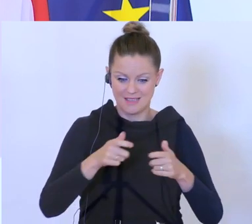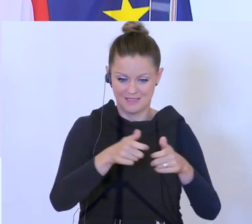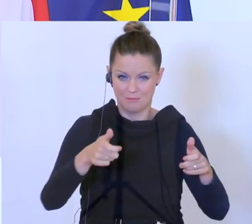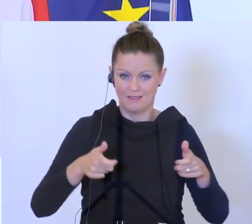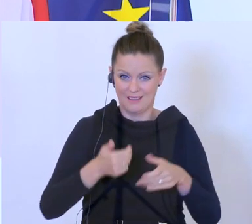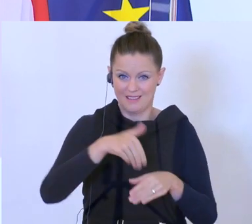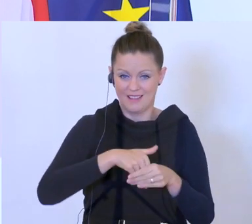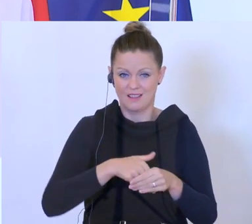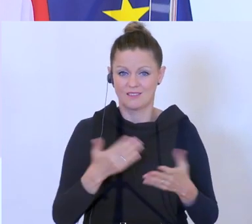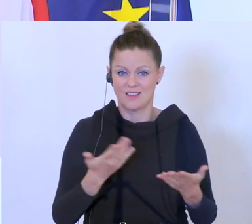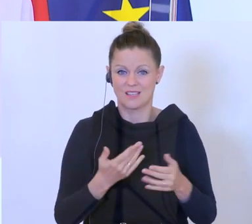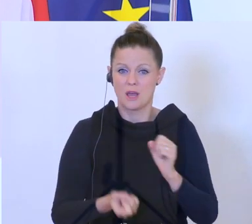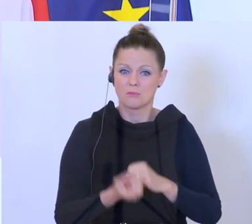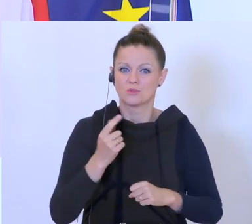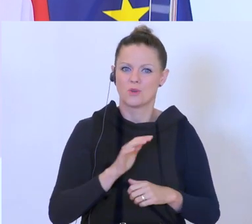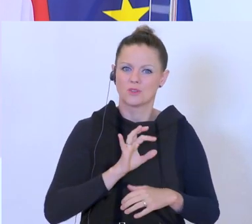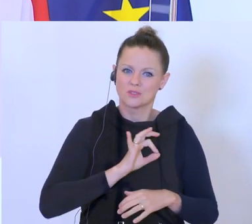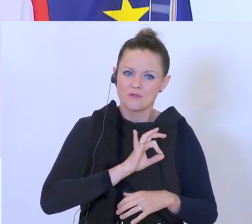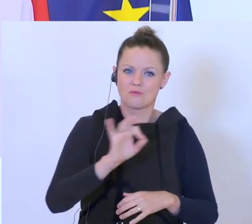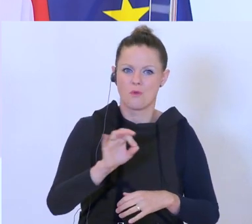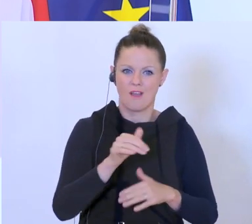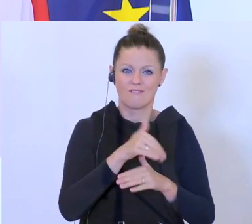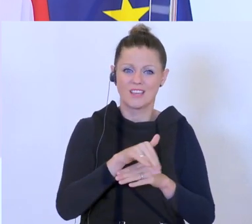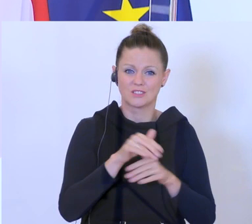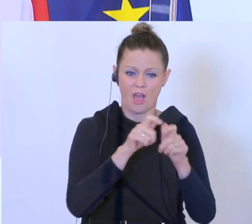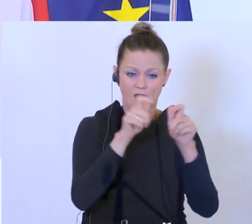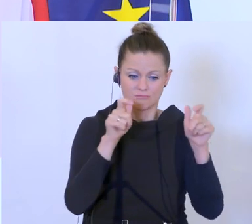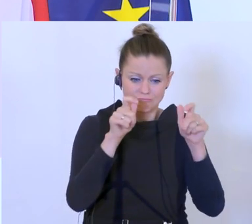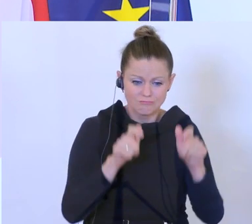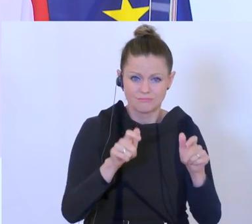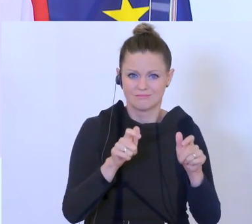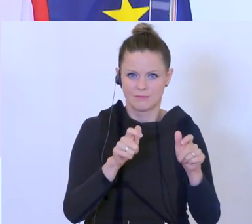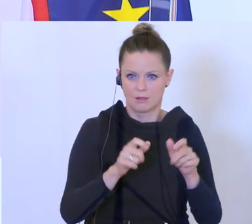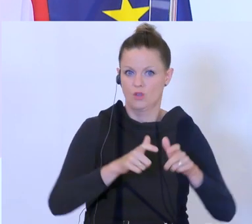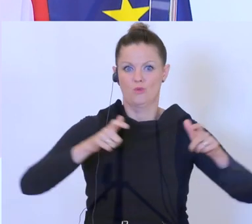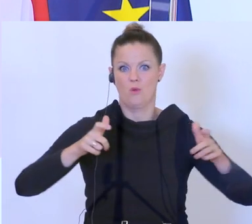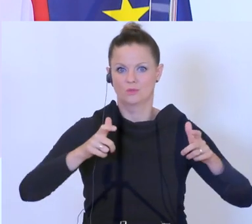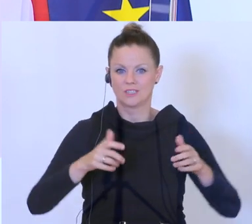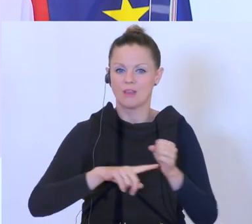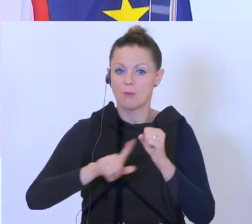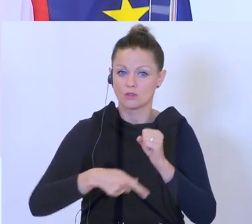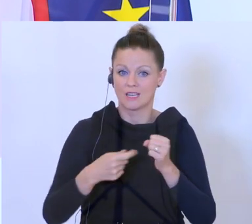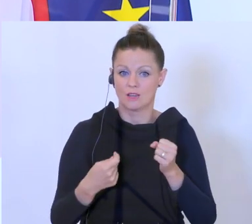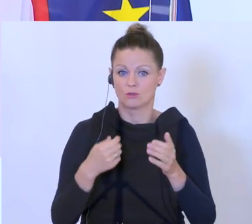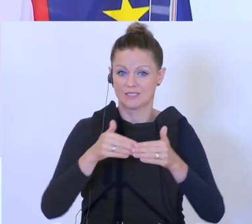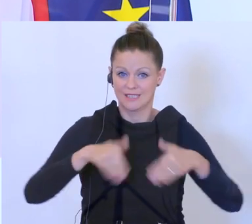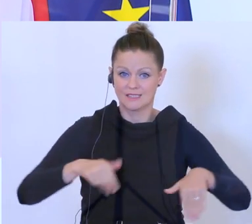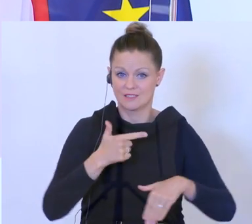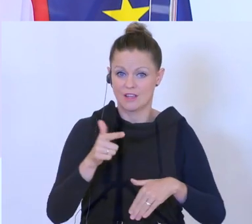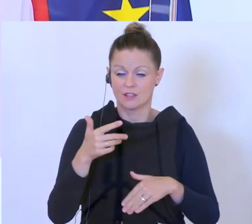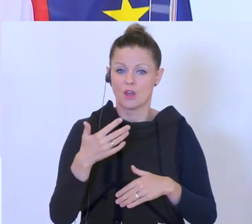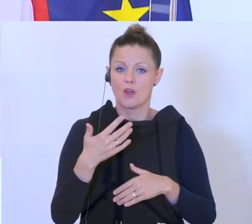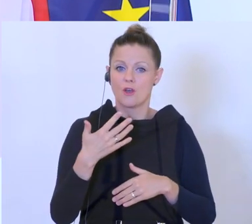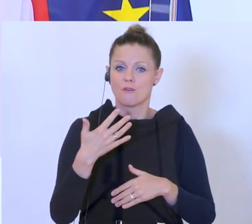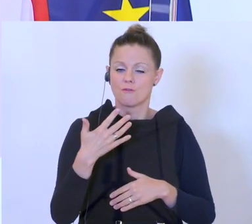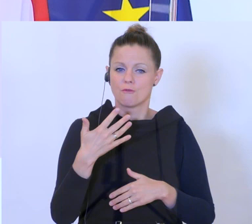gerade für kleinere Wirtshäuser und Gasthäuser gedacht. Wenn ich mir die Pauschalierungsgrenze hernehme, die ist von 255.000 Euro auf